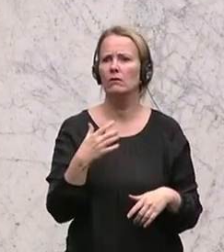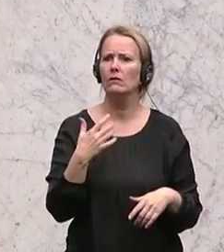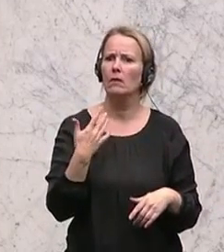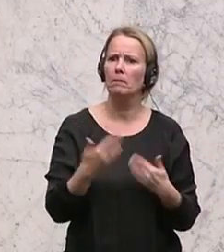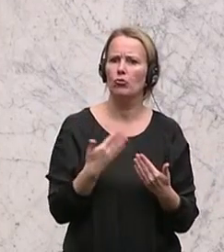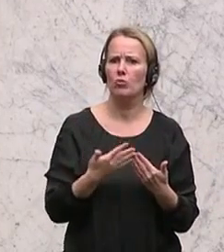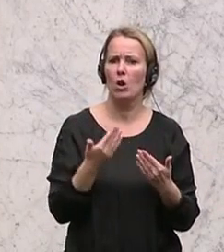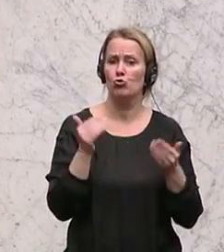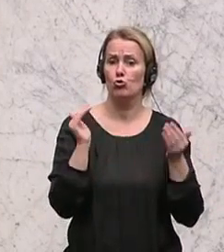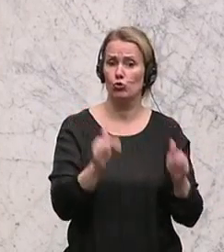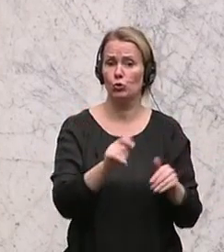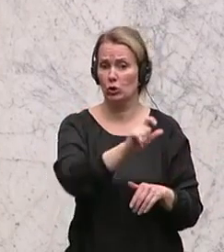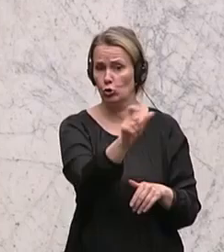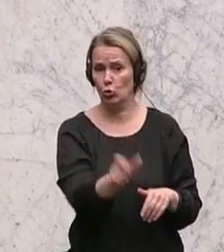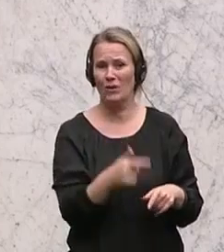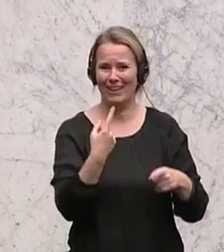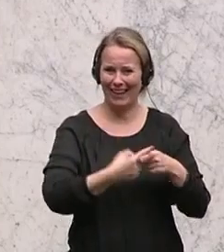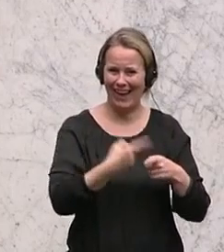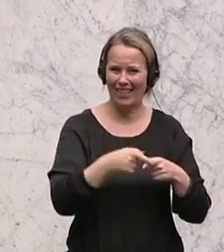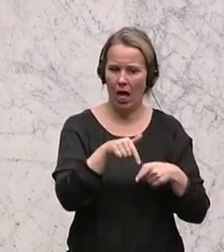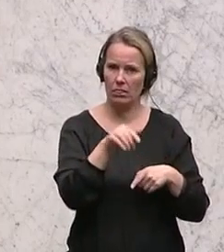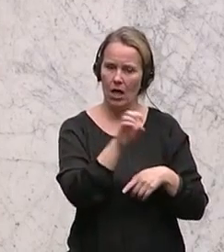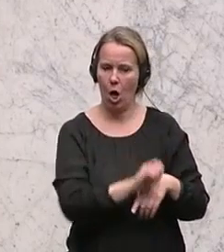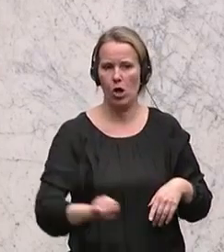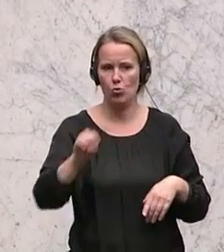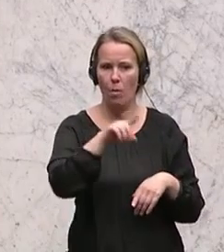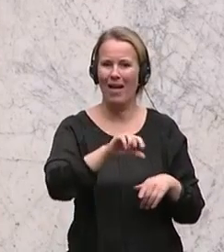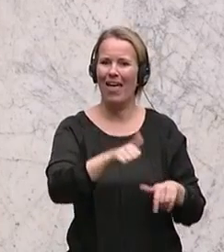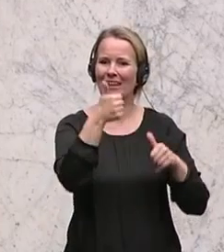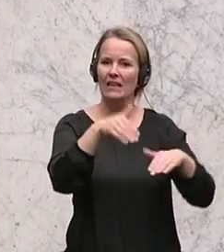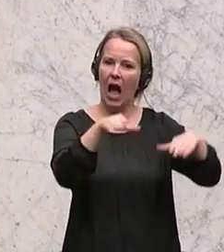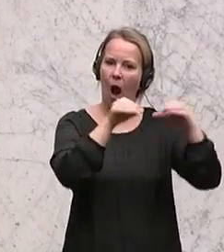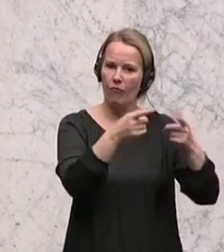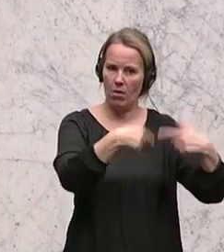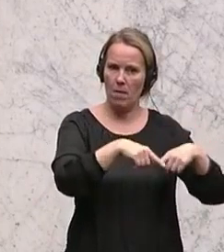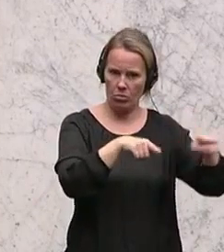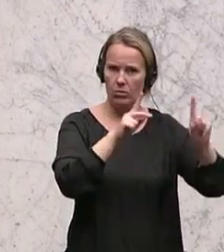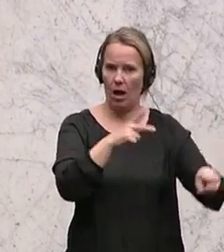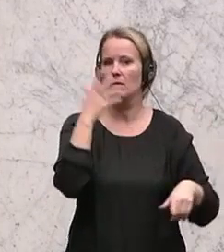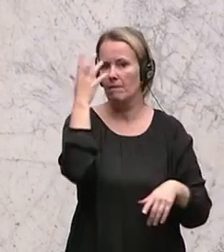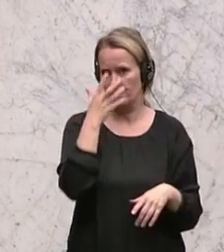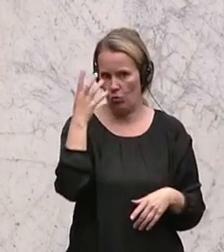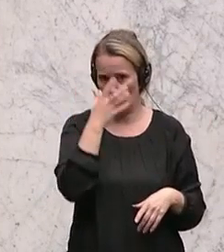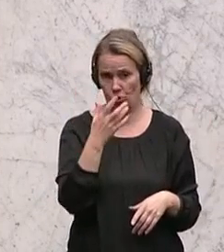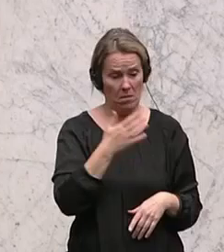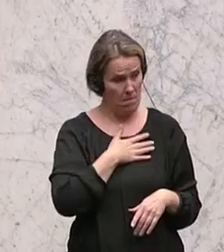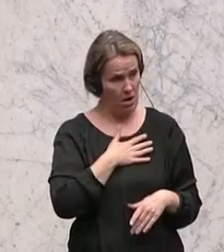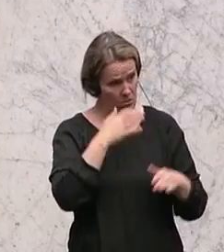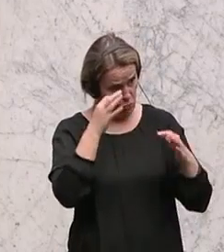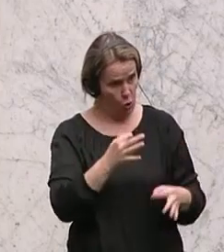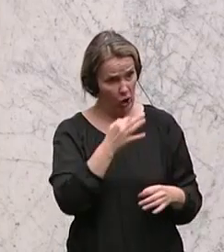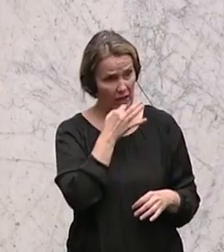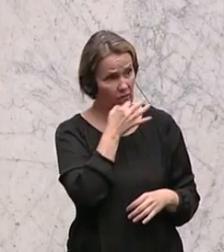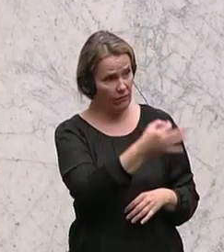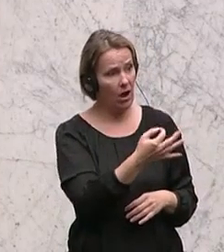Griechenland beziehungsweise hier in Europa an diesen Erstaufnahmeländern vorstellen könnten. Jetzt meine ich konkret die Frage